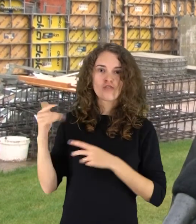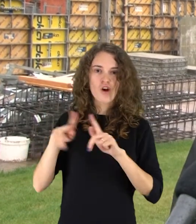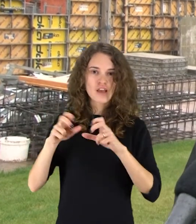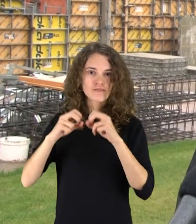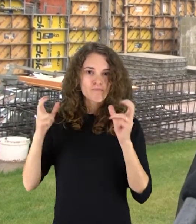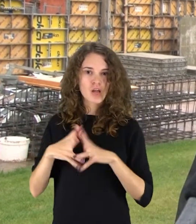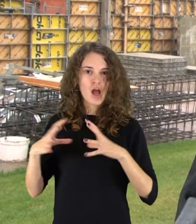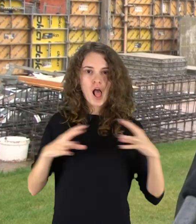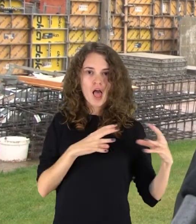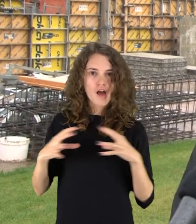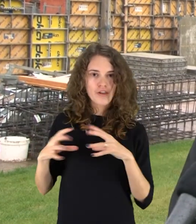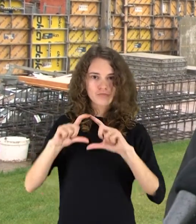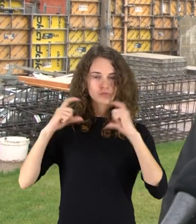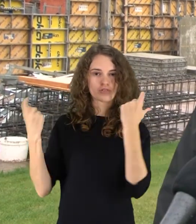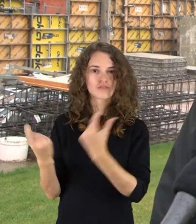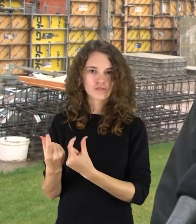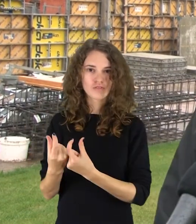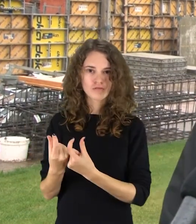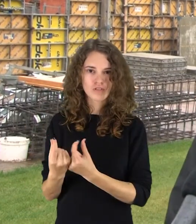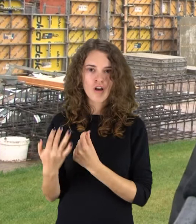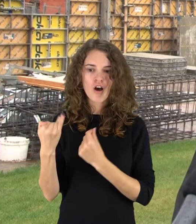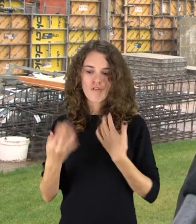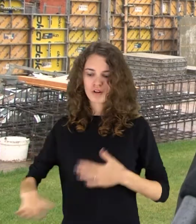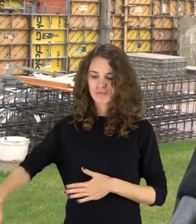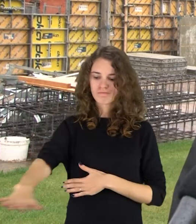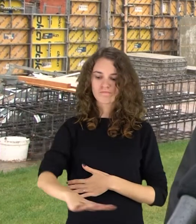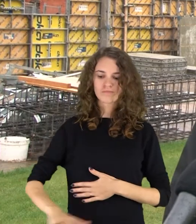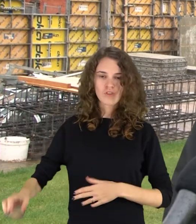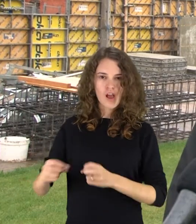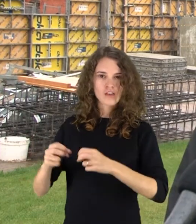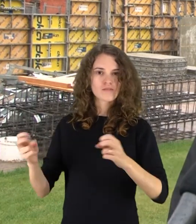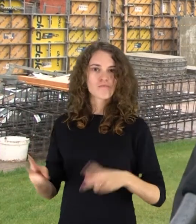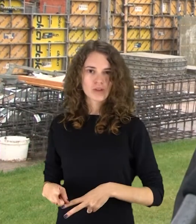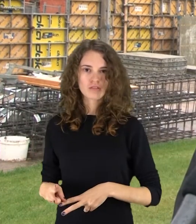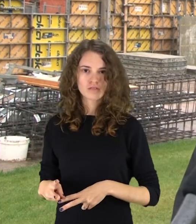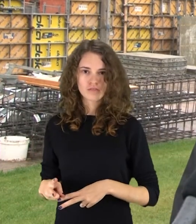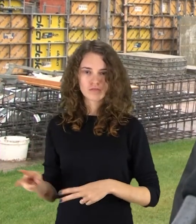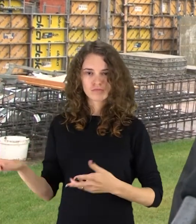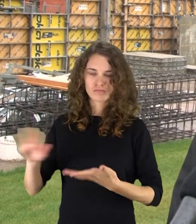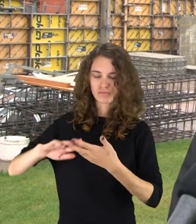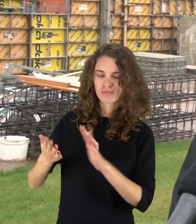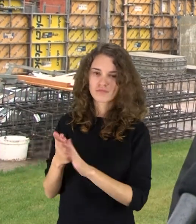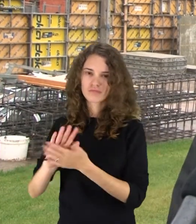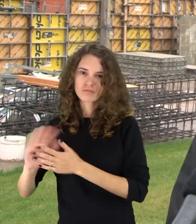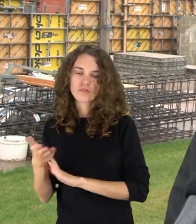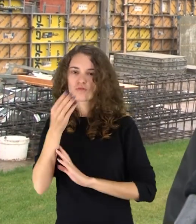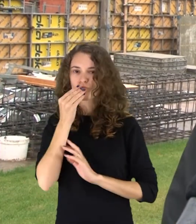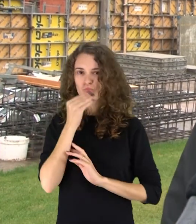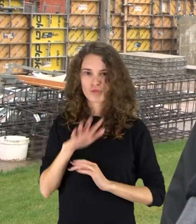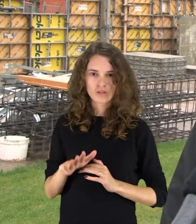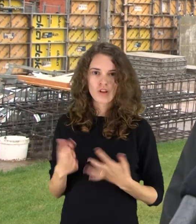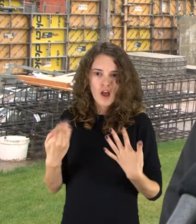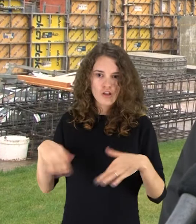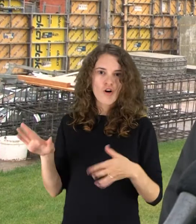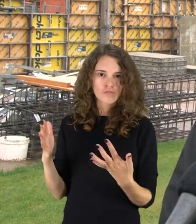specializuoto regbėjo stadioną, kurio danga, būtent mokyklos kolektyvo dėka yra puikios formos. Jis jau dabar šiai